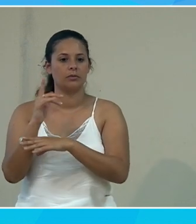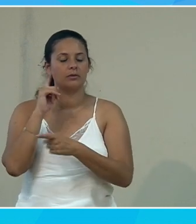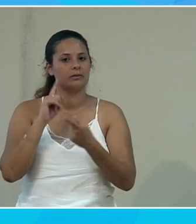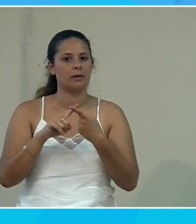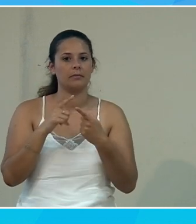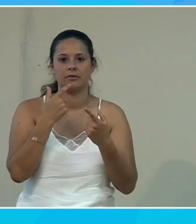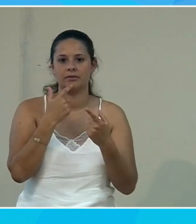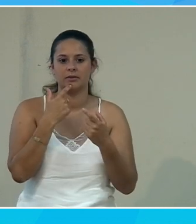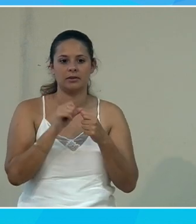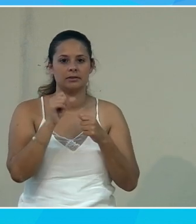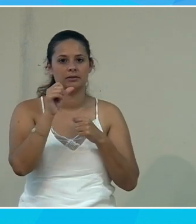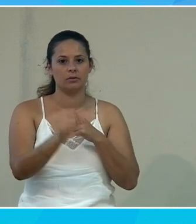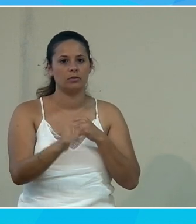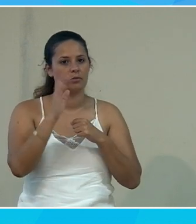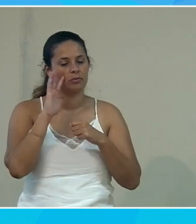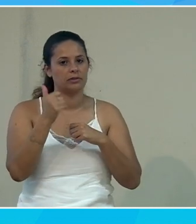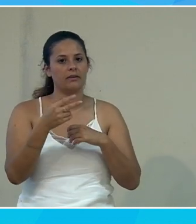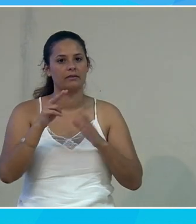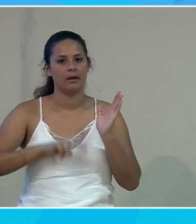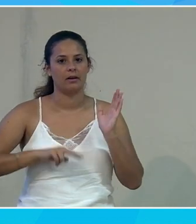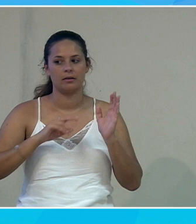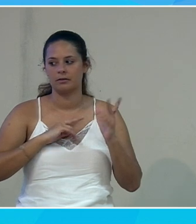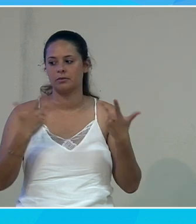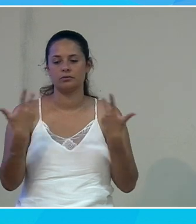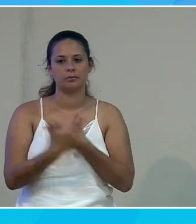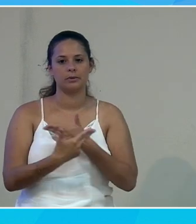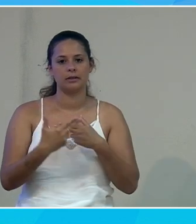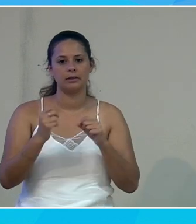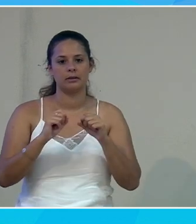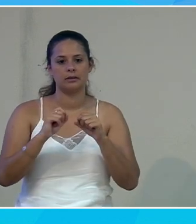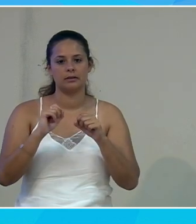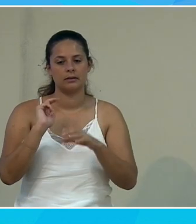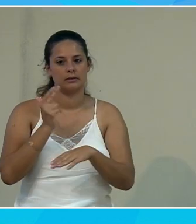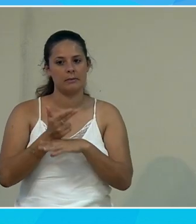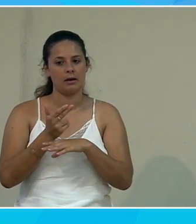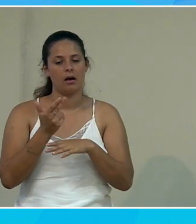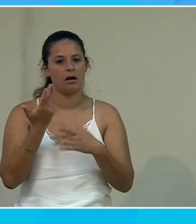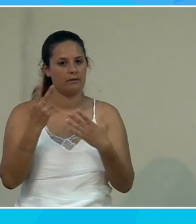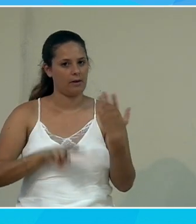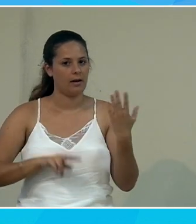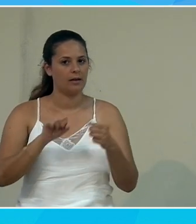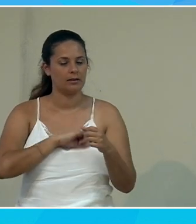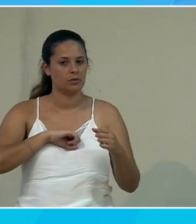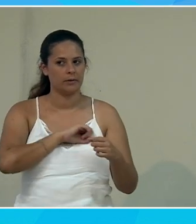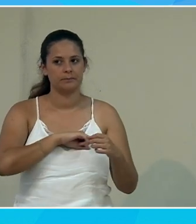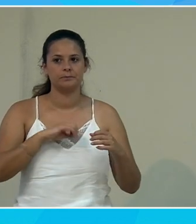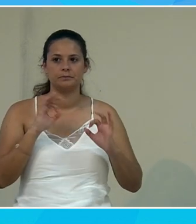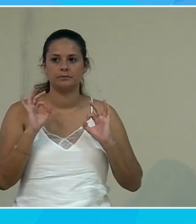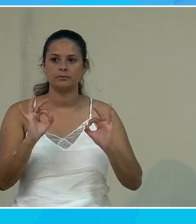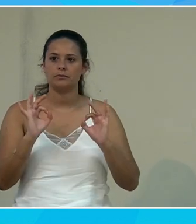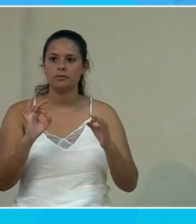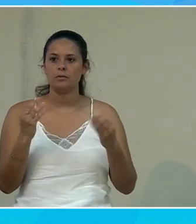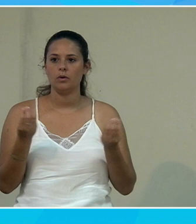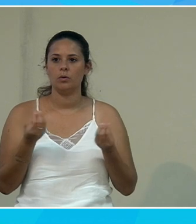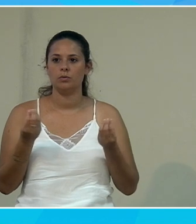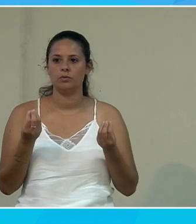on est quand même à distance donc j'avais effectivement coupé la caméra désolé alors justement c'est bon